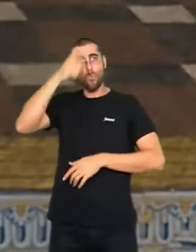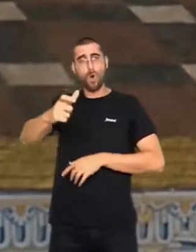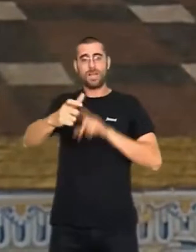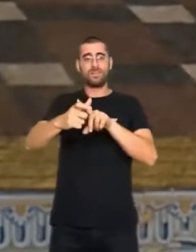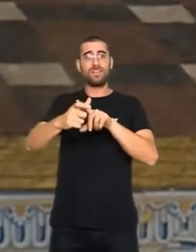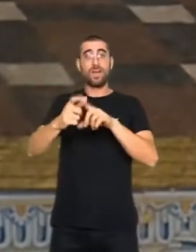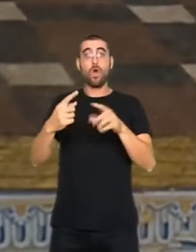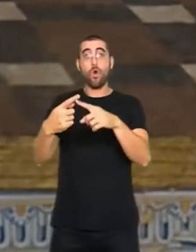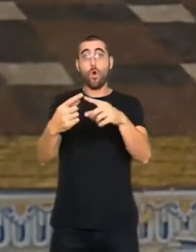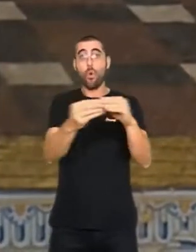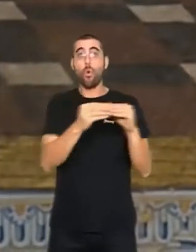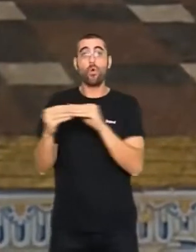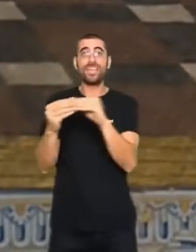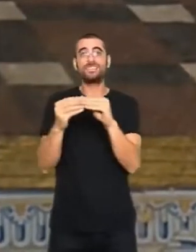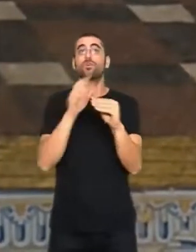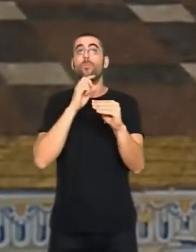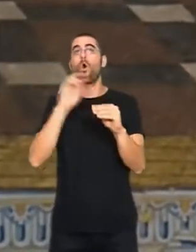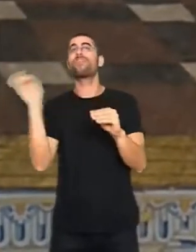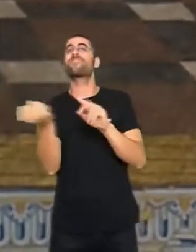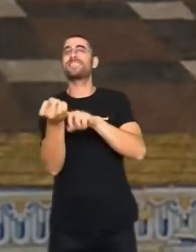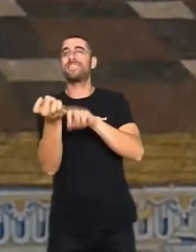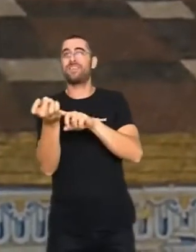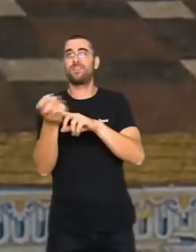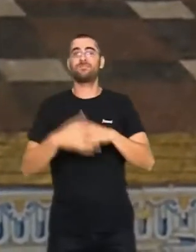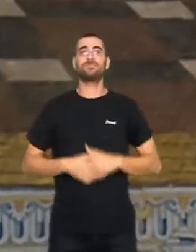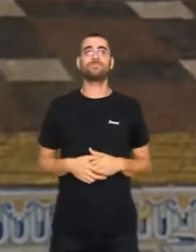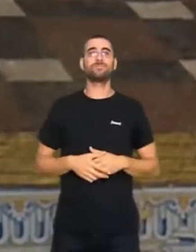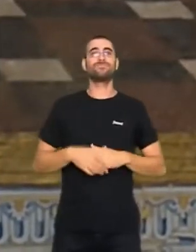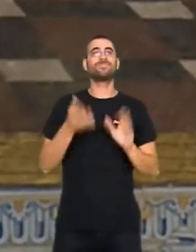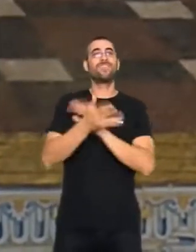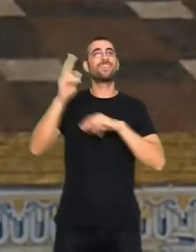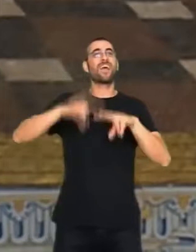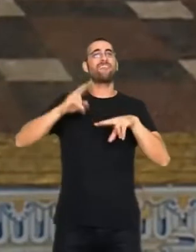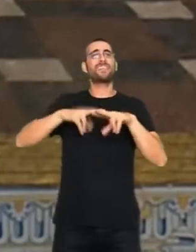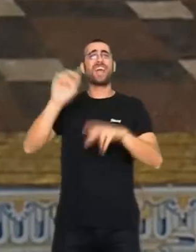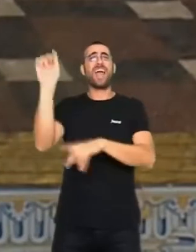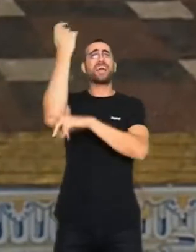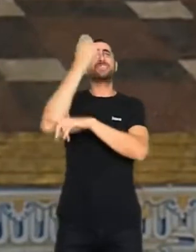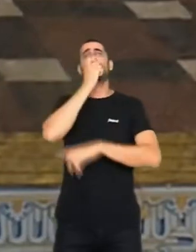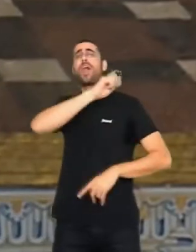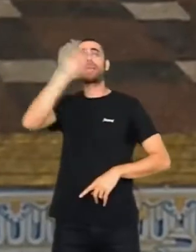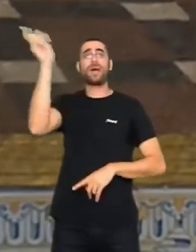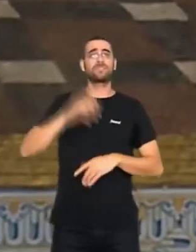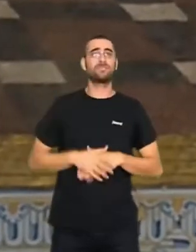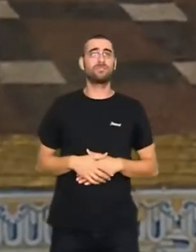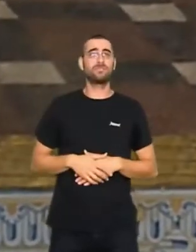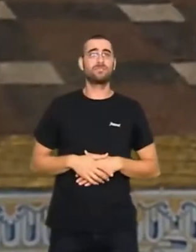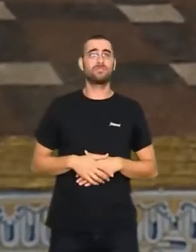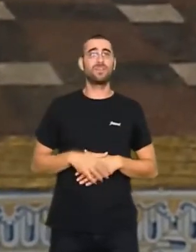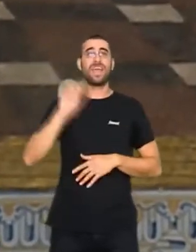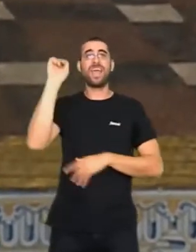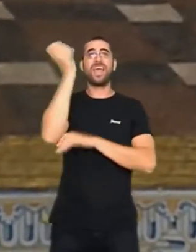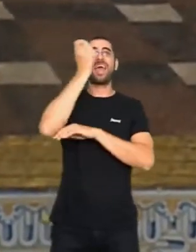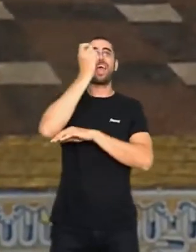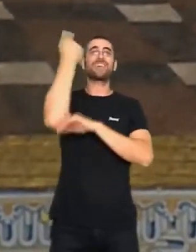units en la diversitat. Celebrem-ho com a la més gran de les nostres conquestes, la conquesta de la